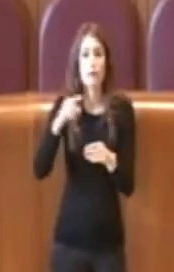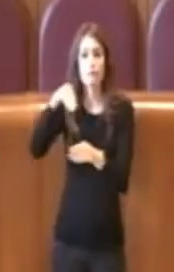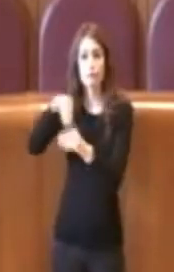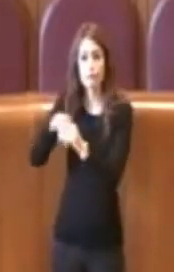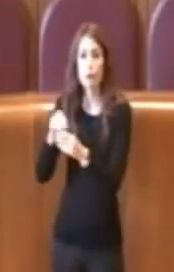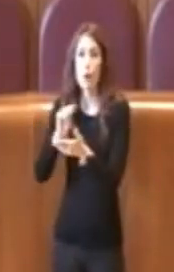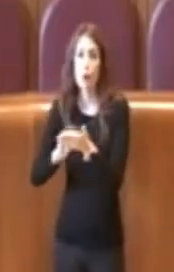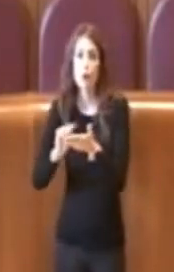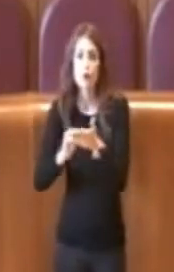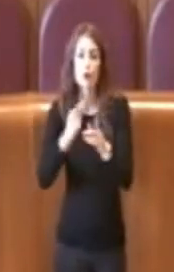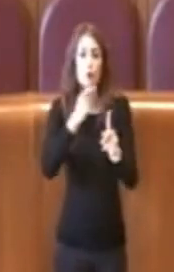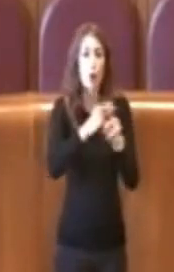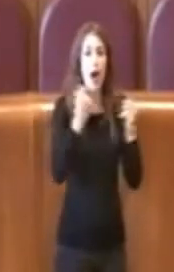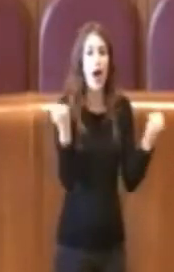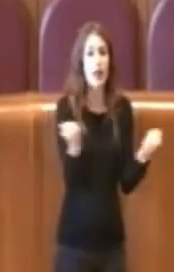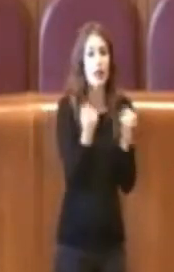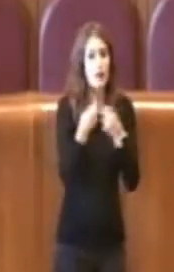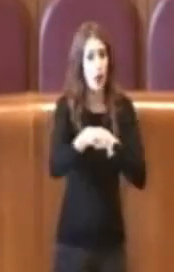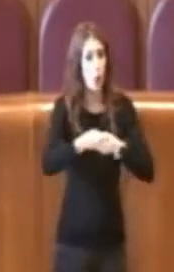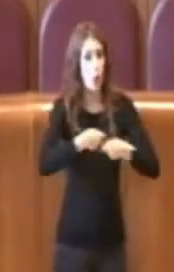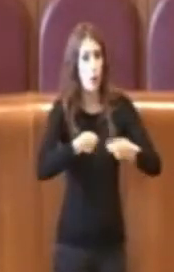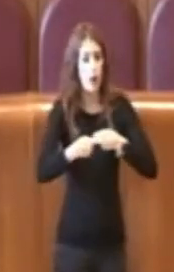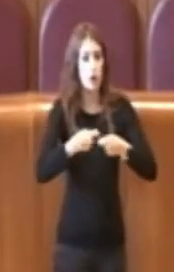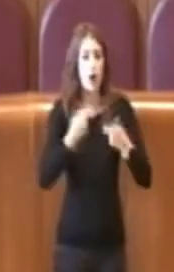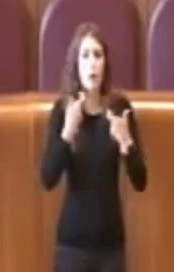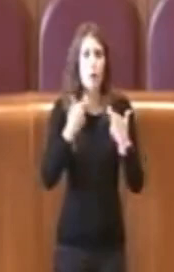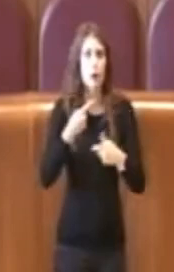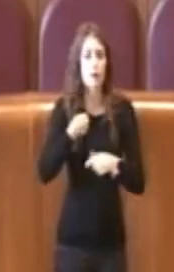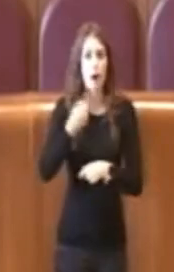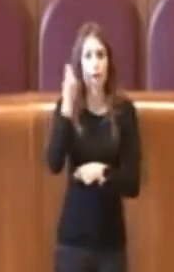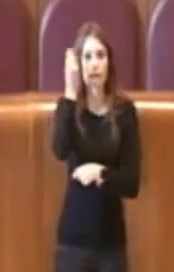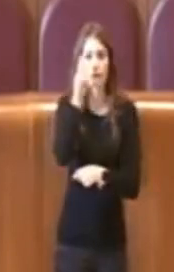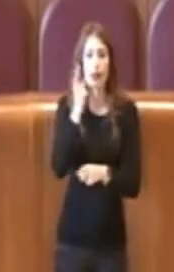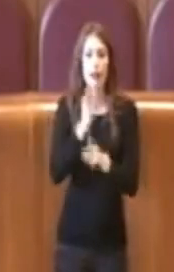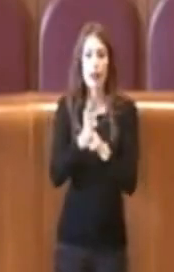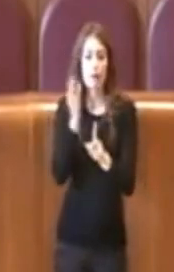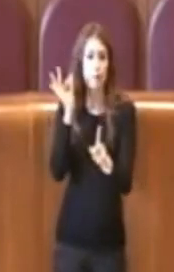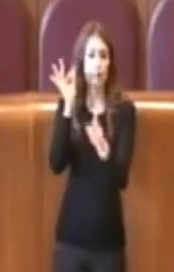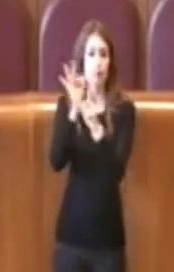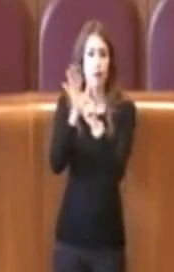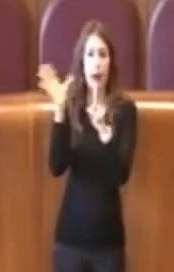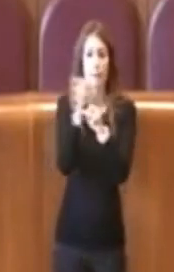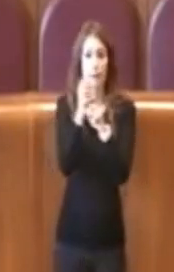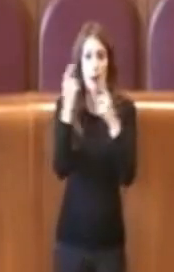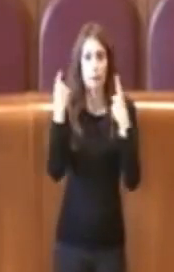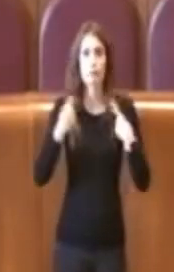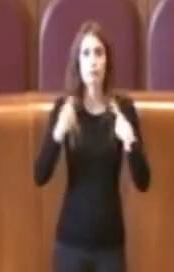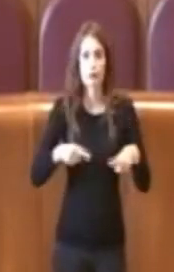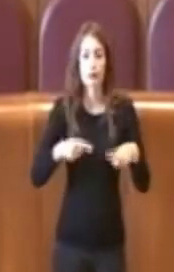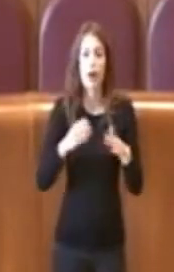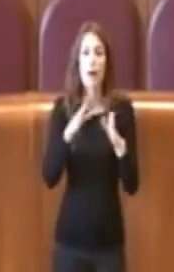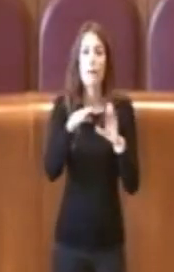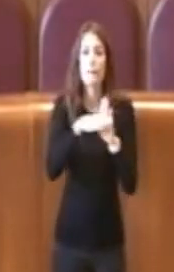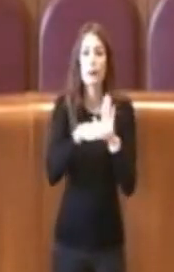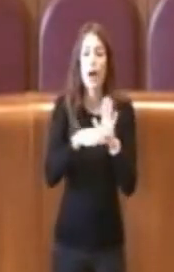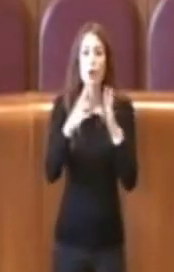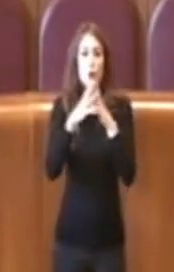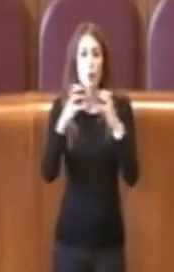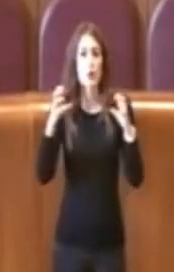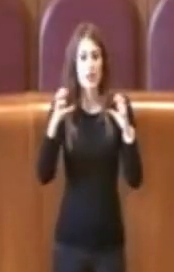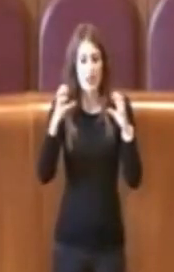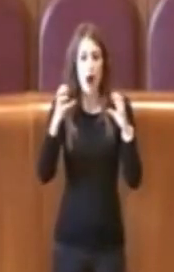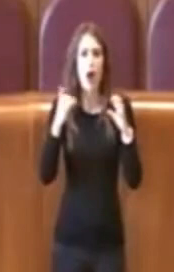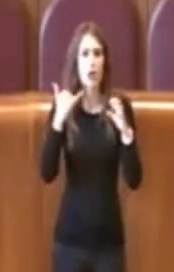attività commerciali, perché penso che bisogna puntare su questo. piano industriale ne parla, però forse è il